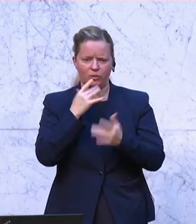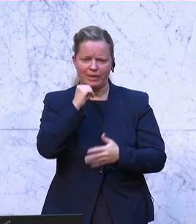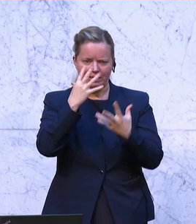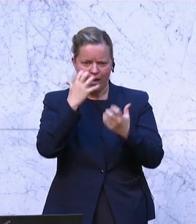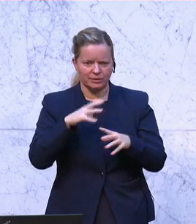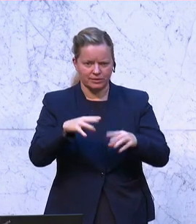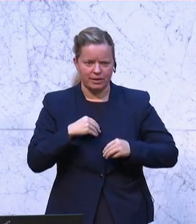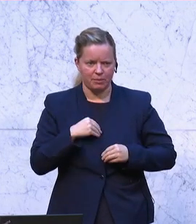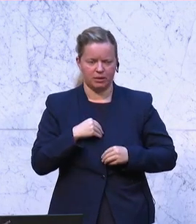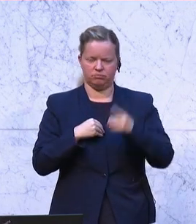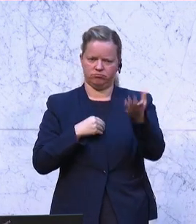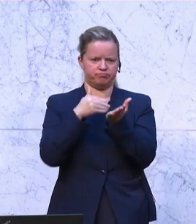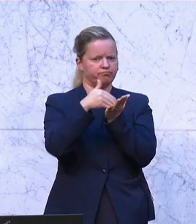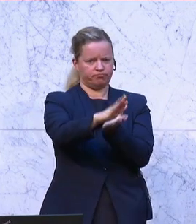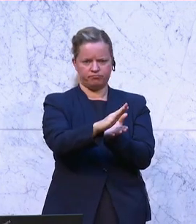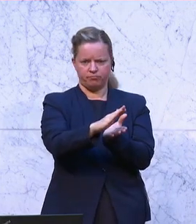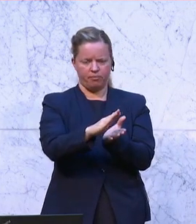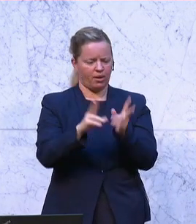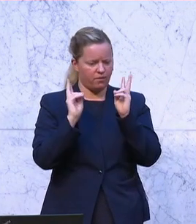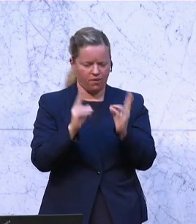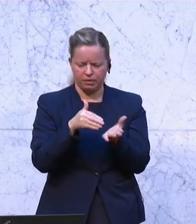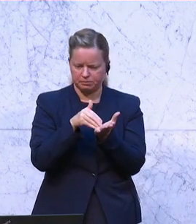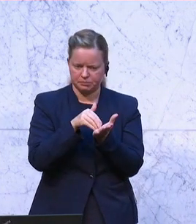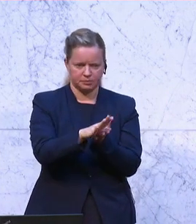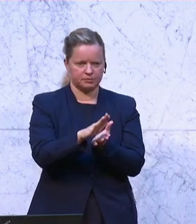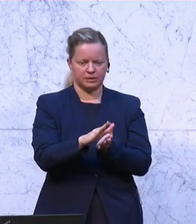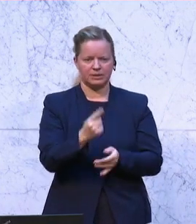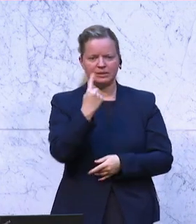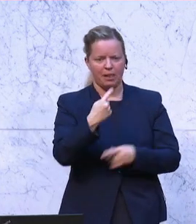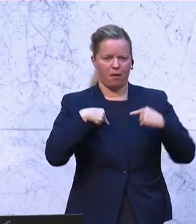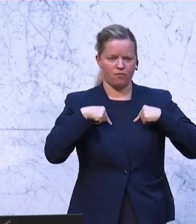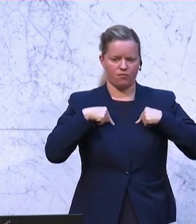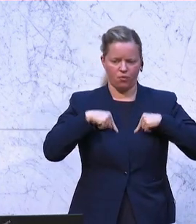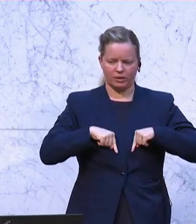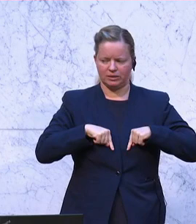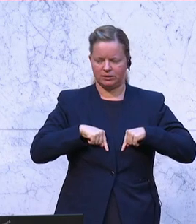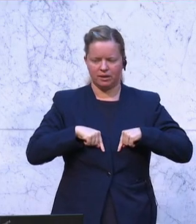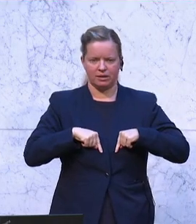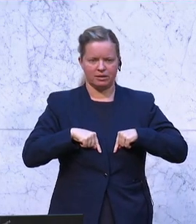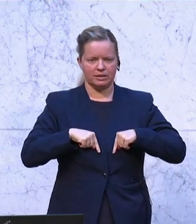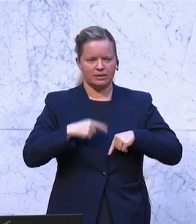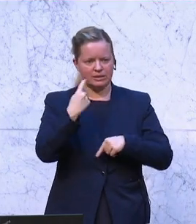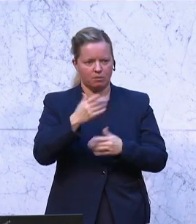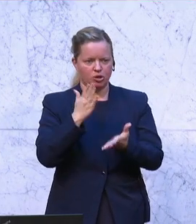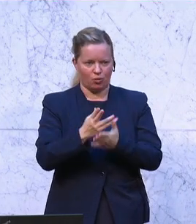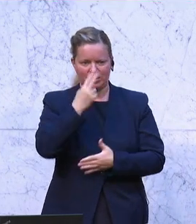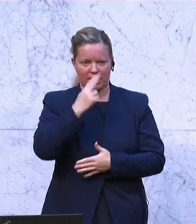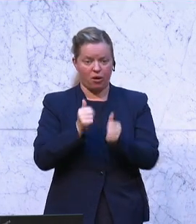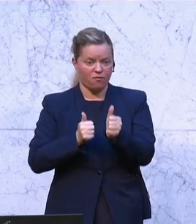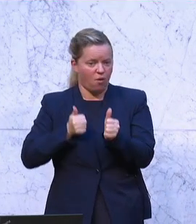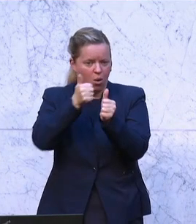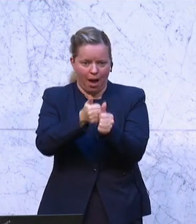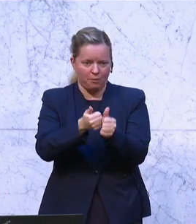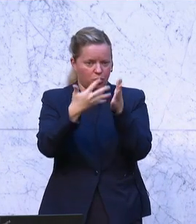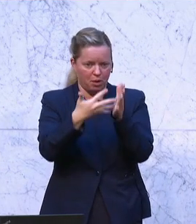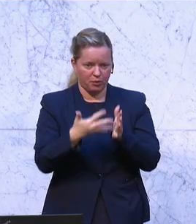Ich weise das auf das Schärfste zurück. Gerade Sie als Vorsitzende müssen immer wieder sehen, dass man bei der Follow-up-Überprüfung